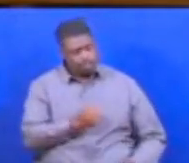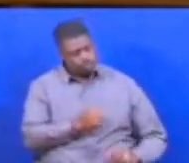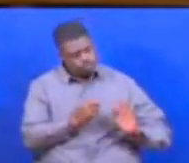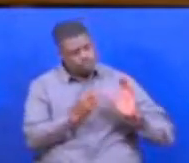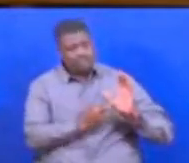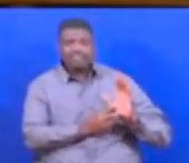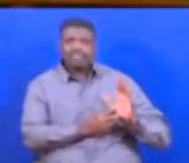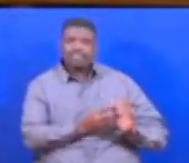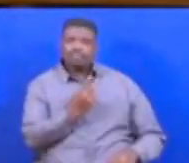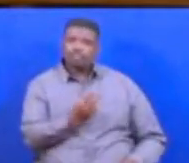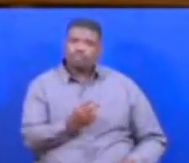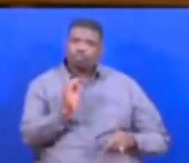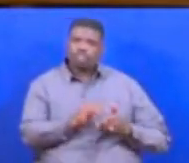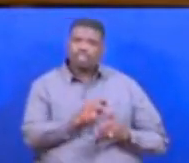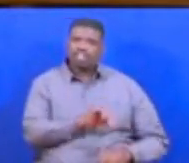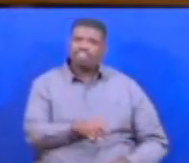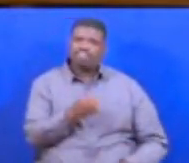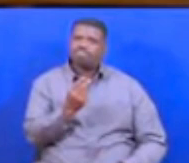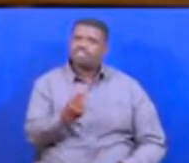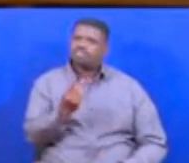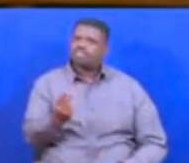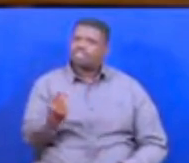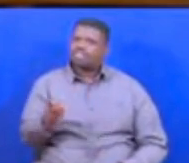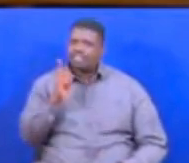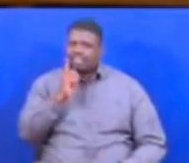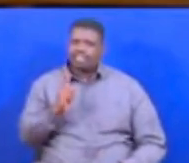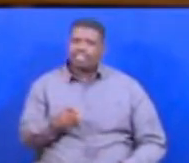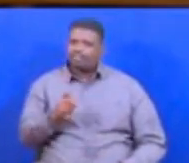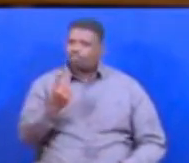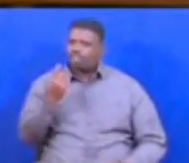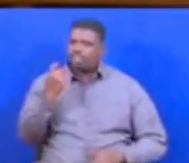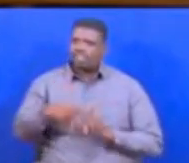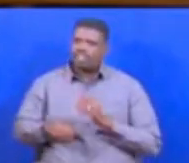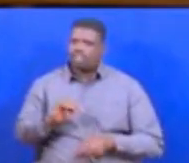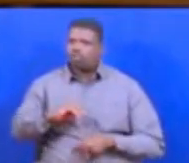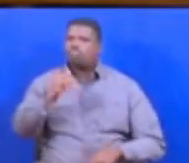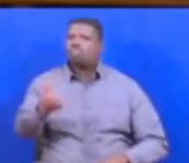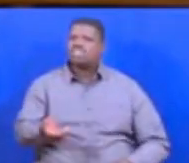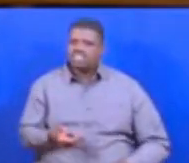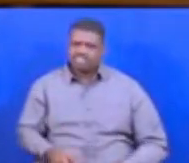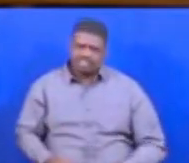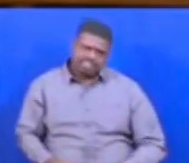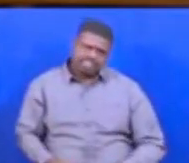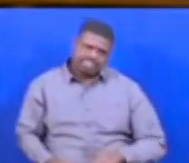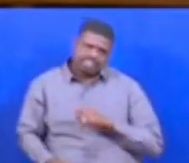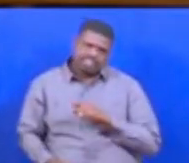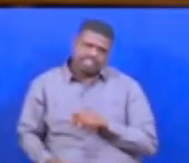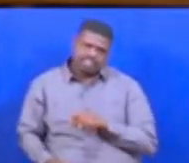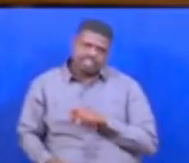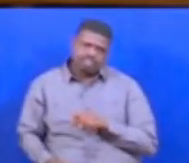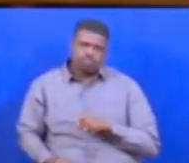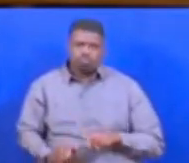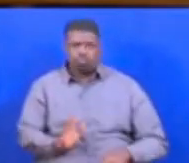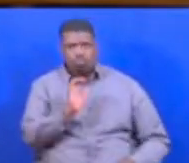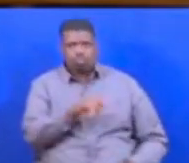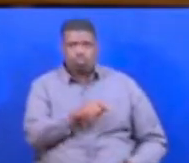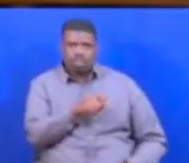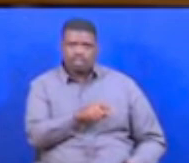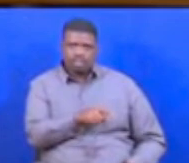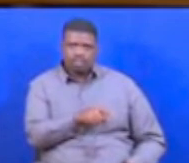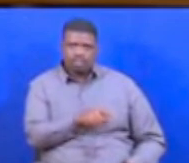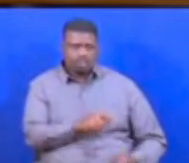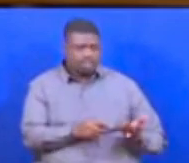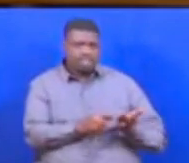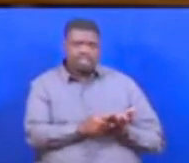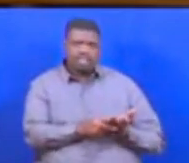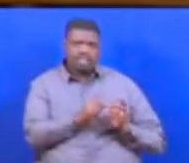hata ukiweka shiringi elfu mbili, elfu mbili, kwenye kila line moja yekati, kwa mwezi, ambaye kwa mwaka, kwenye ele line,